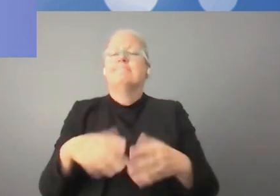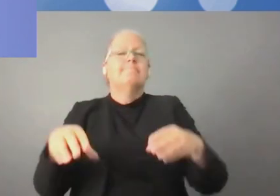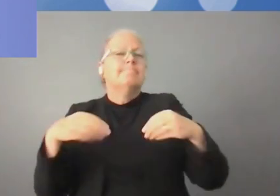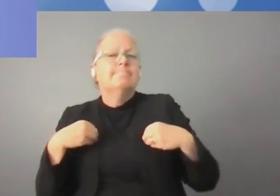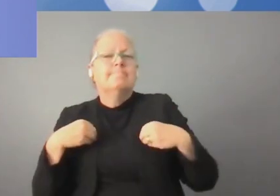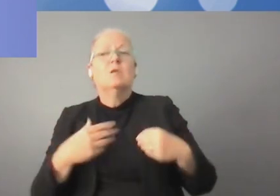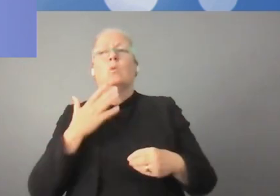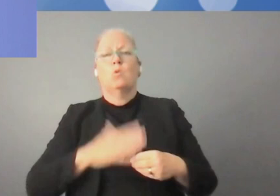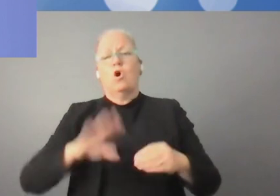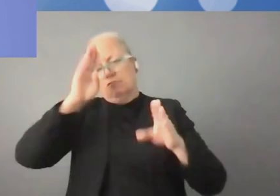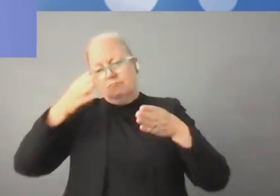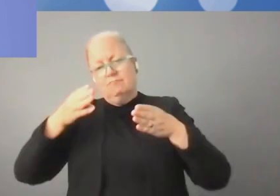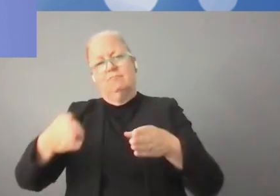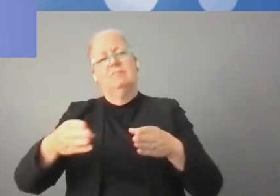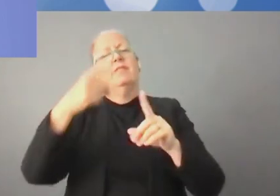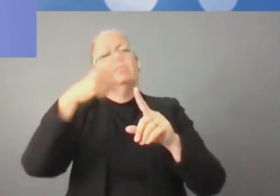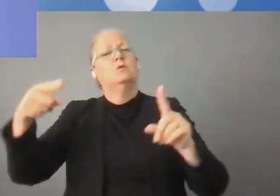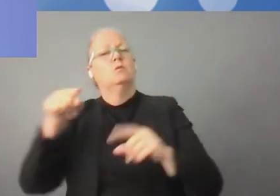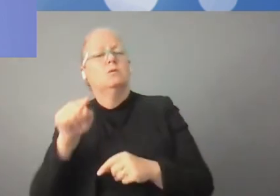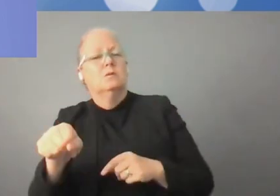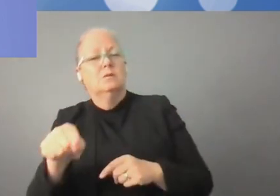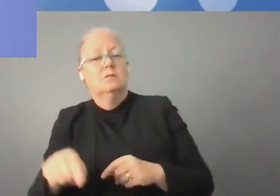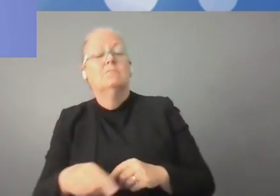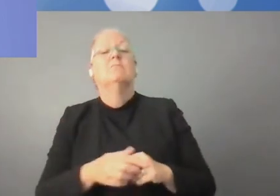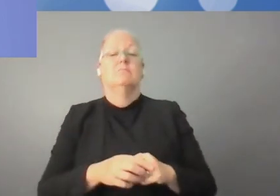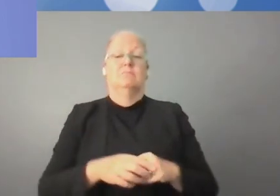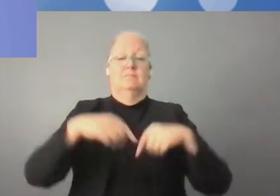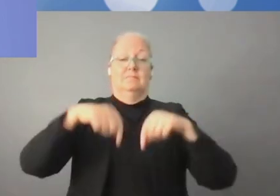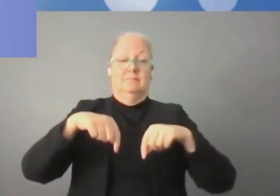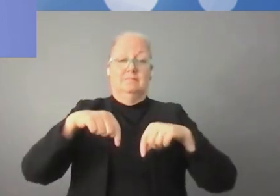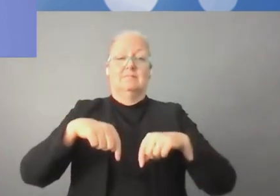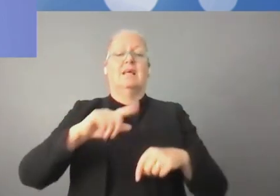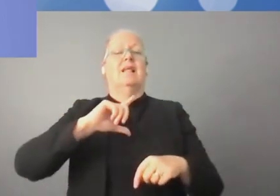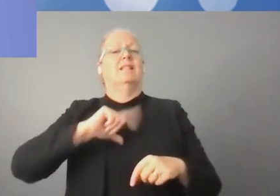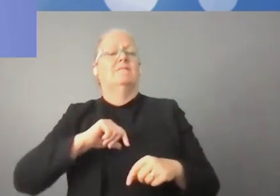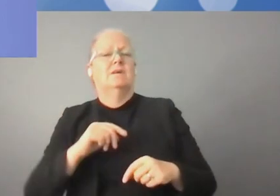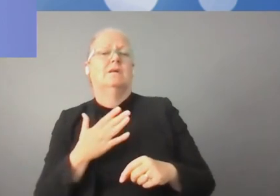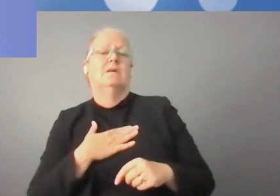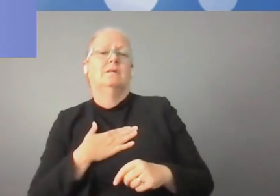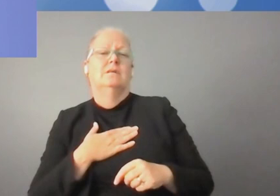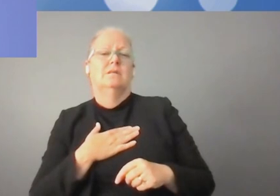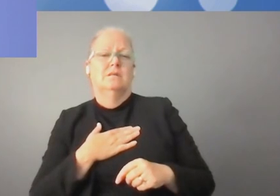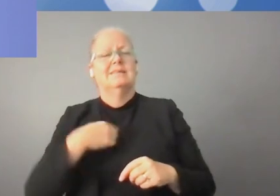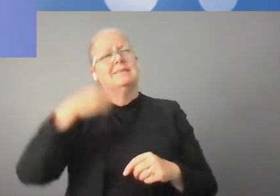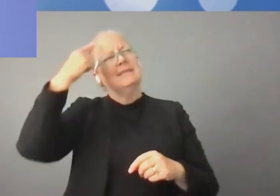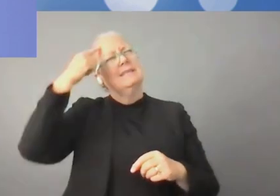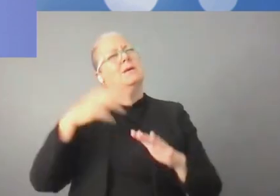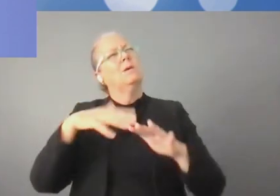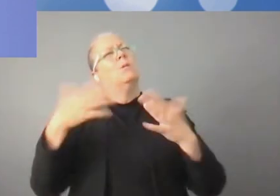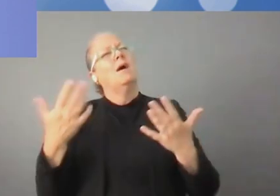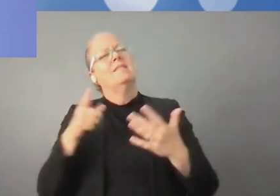Confiance, valeur et confiance en le monde numérique. Sans cela, aucune compétence, aucun savoir-faire ne sera